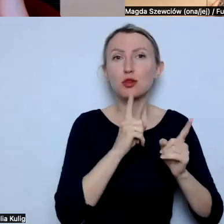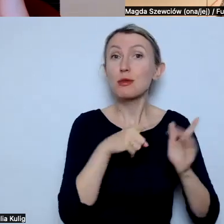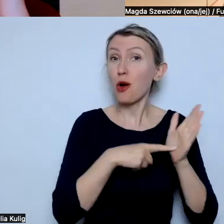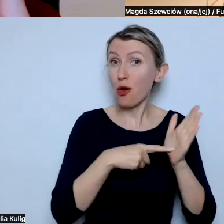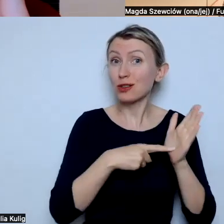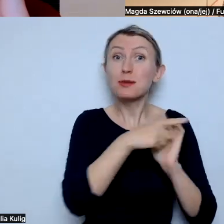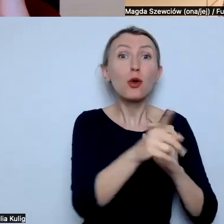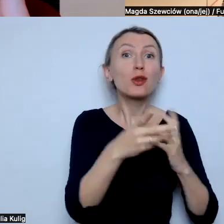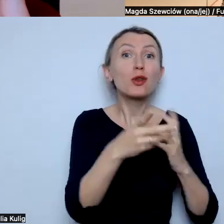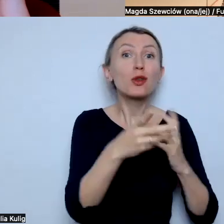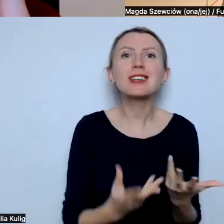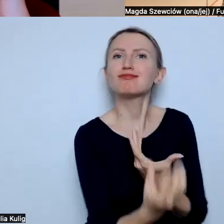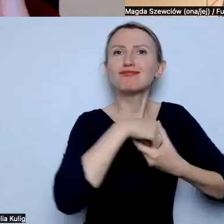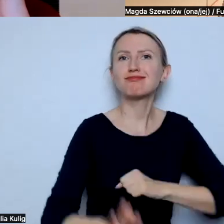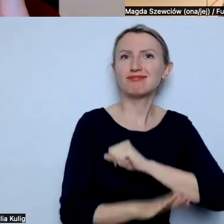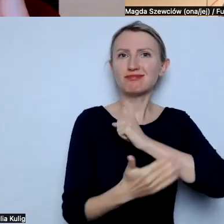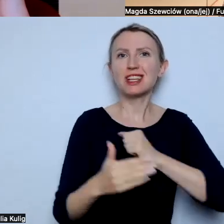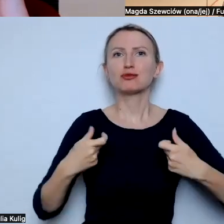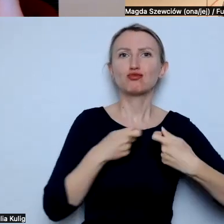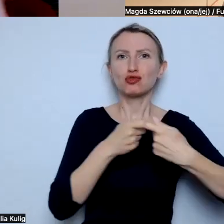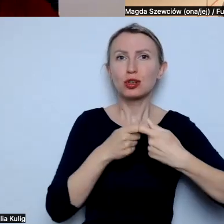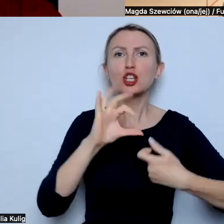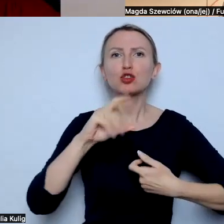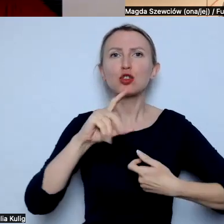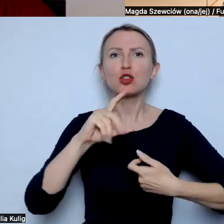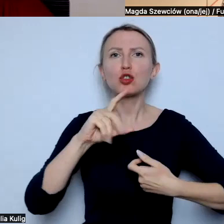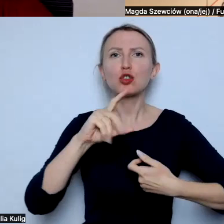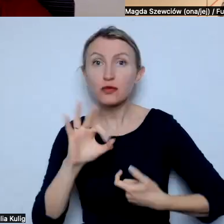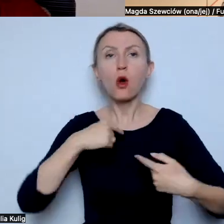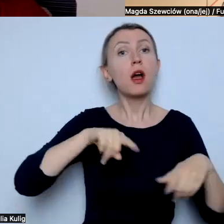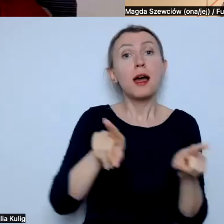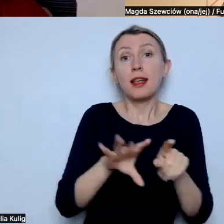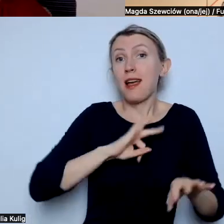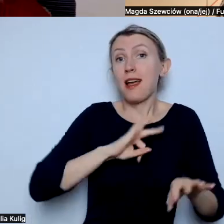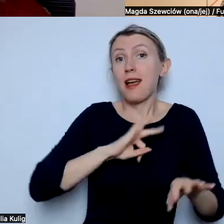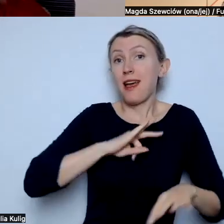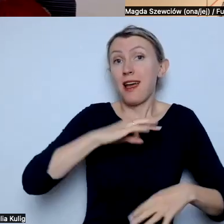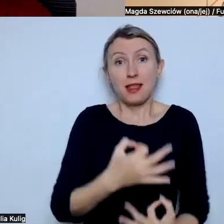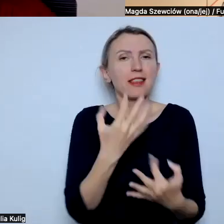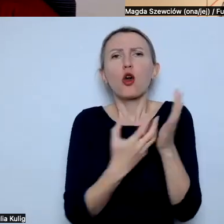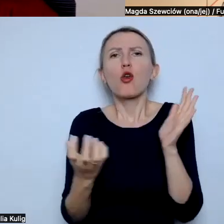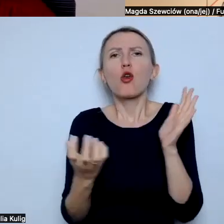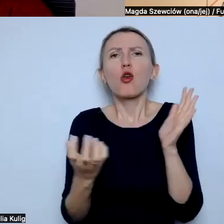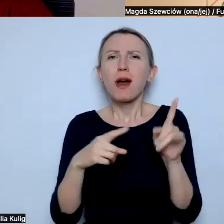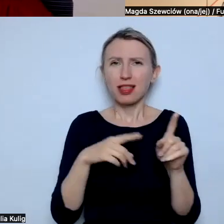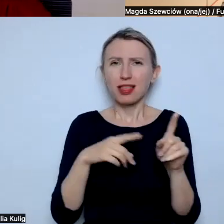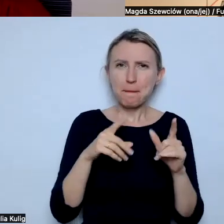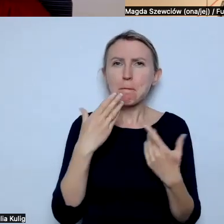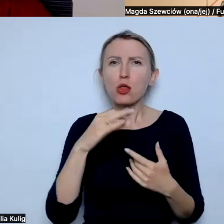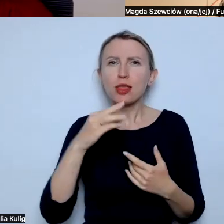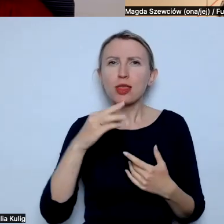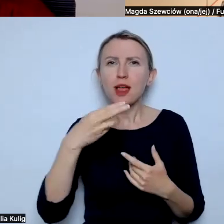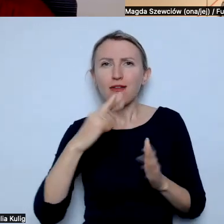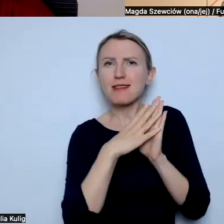zachęcać do sojusznictwa. bo to moje pytanie było też, czy raczej ten taki komentarz związany z tym modelowaniem jest związany z tym,